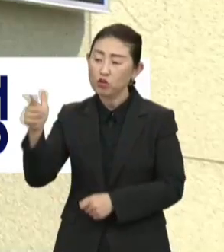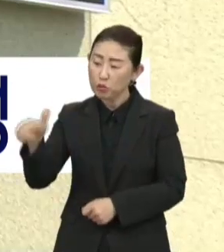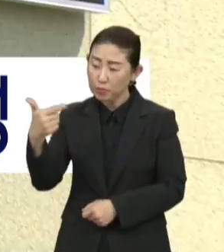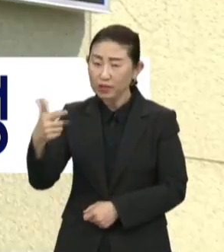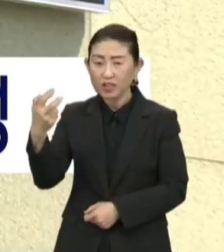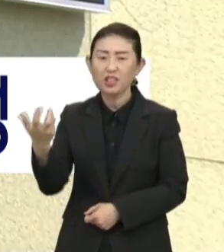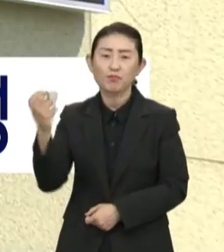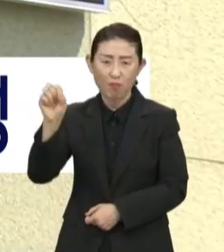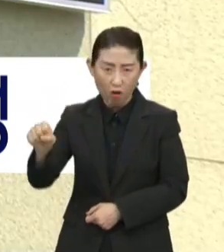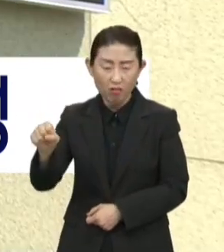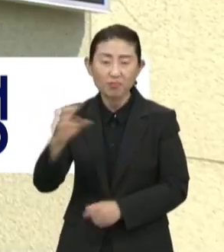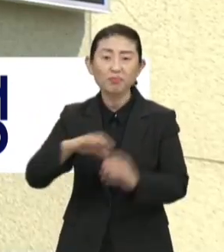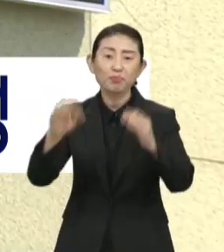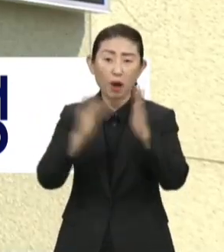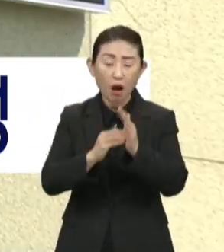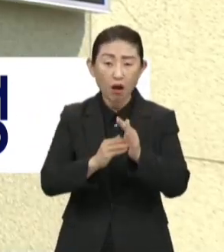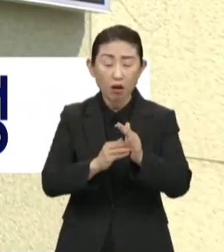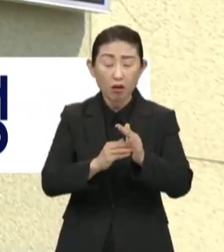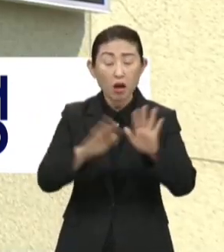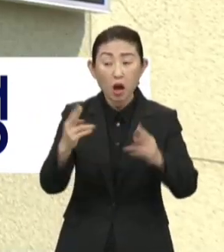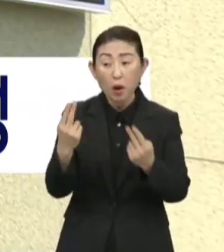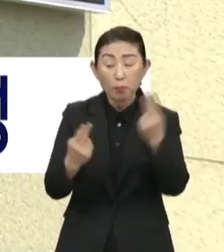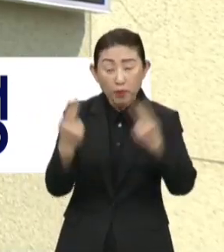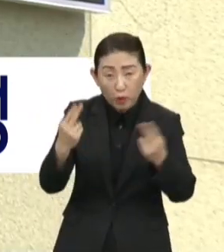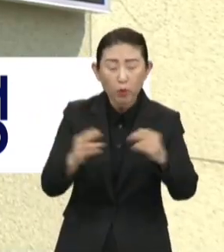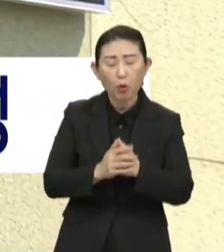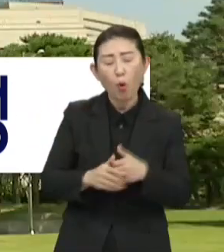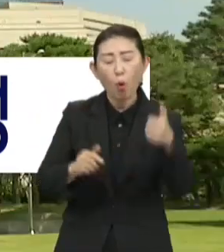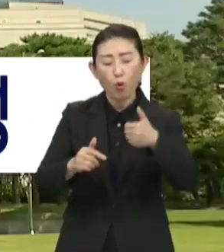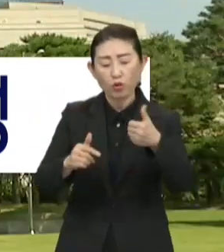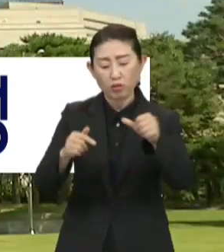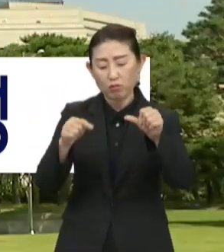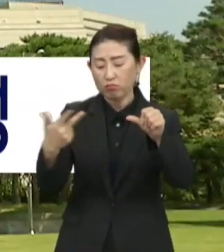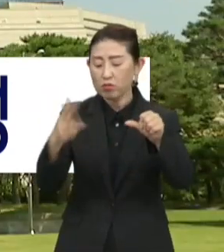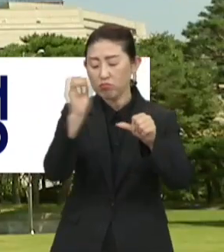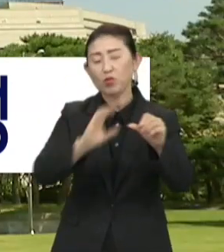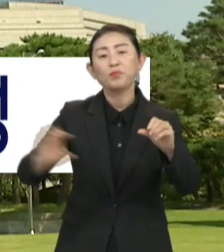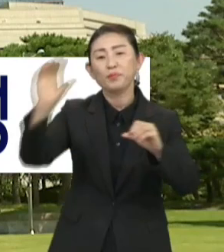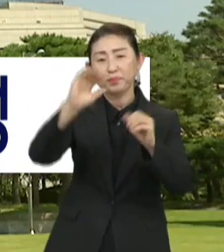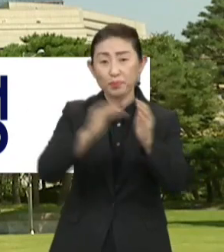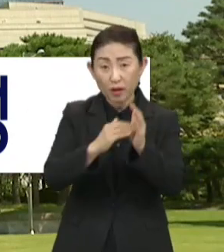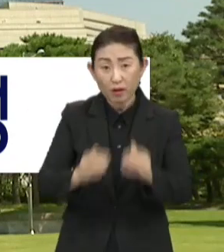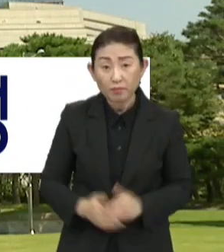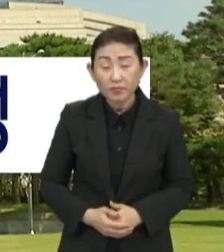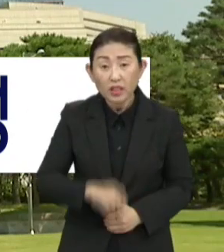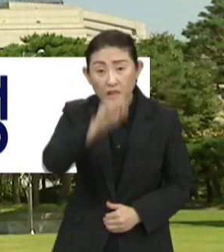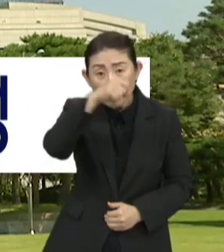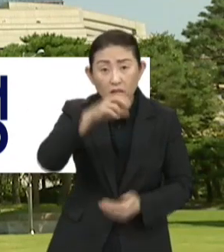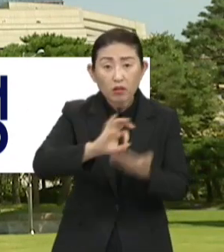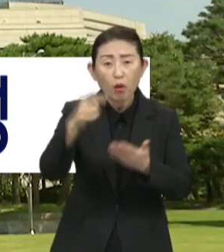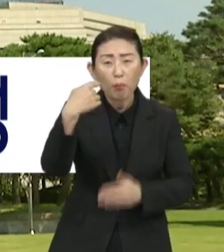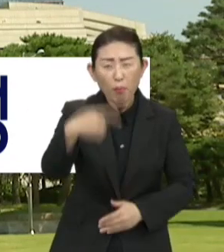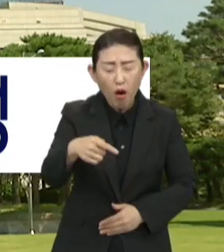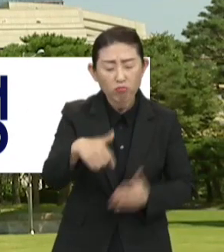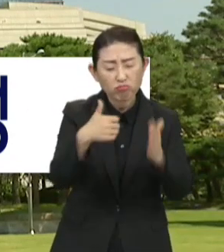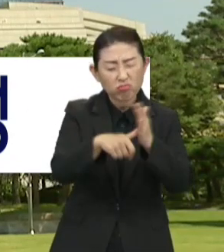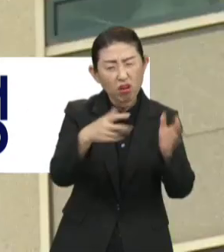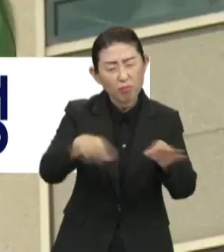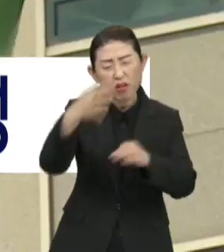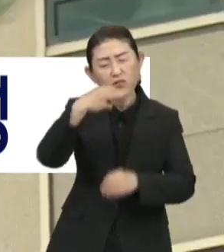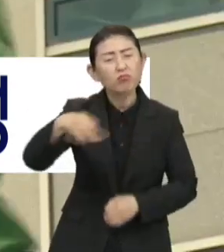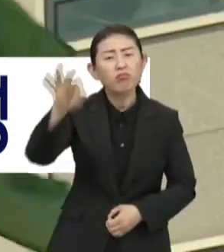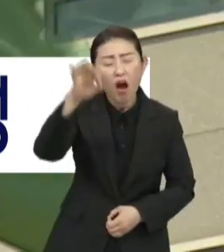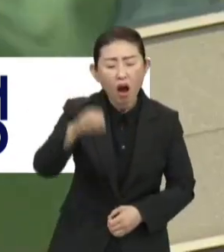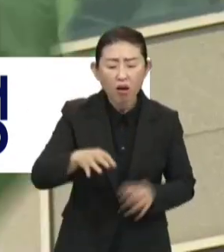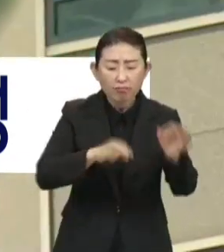각각 증액됐으며 올해 본예산 대비 5.7%가 증가했습니다. 추경예산은 고물과 고금리로 어려움을